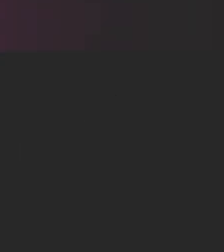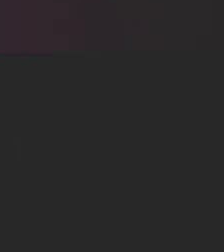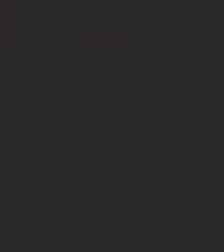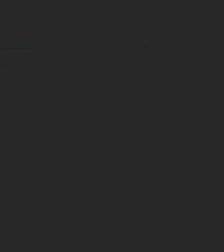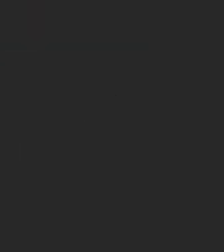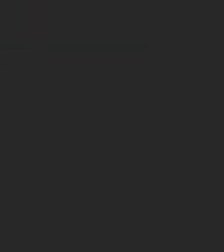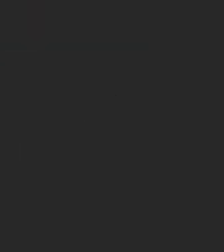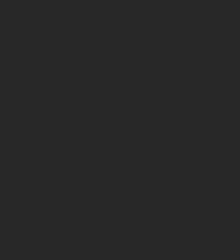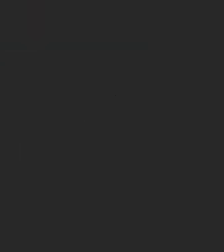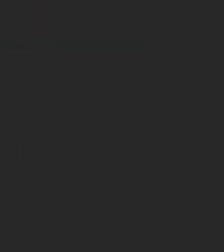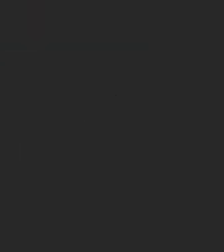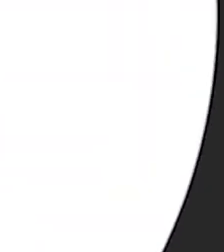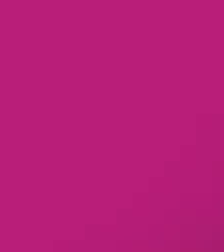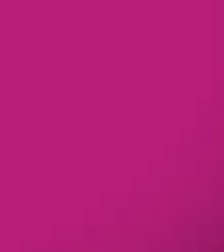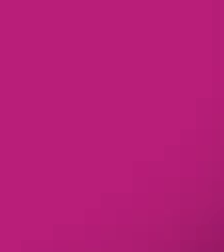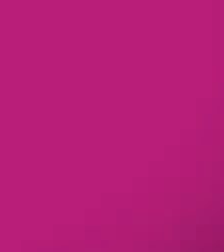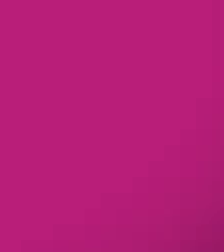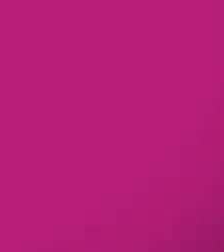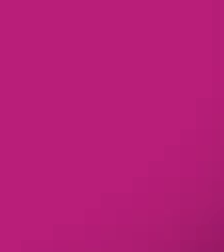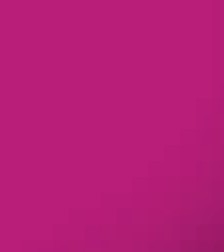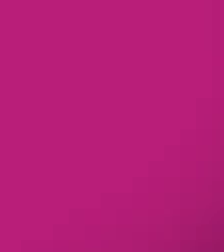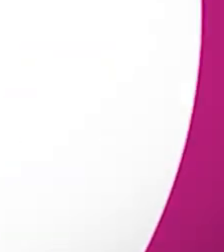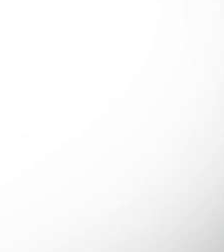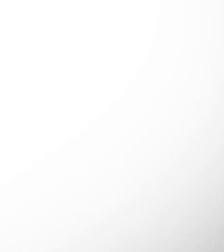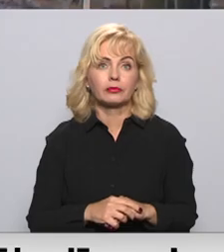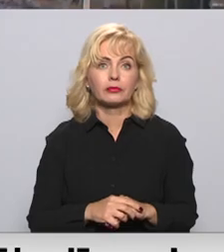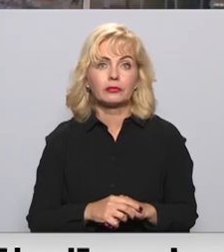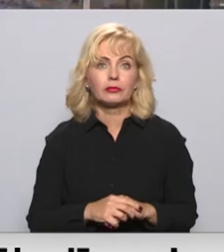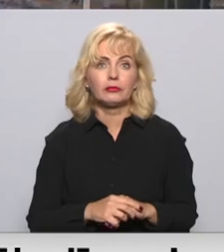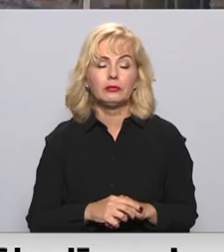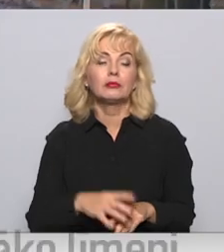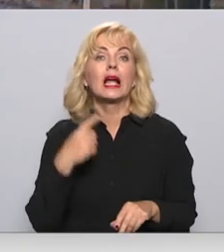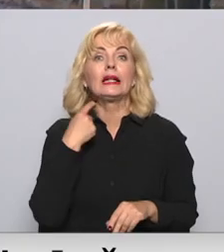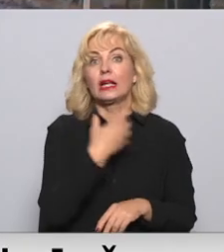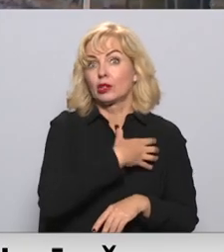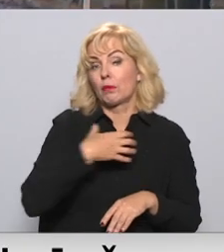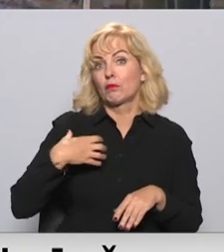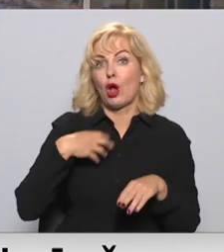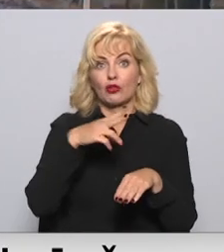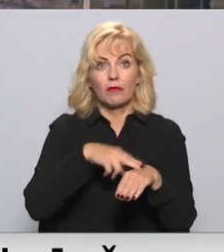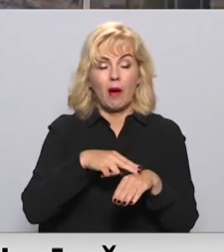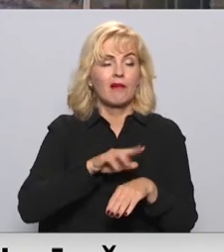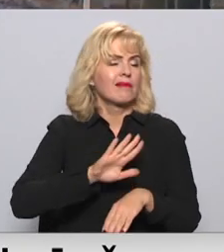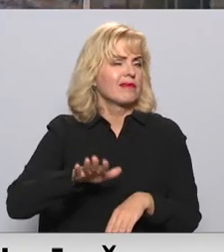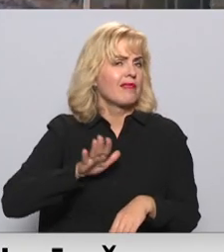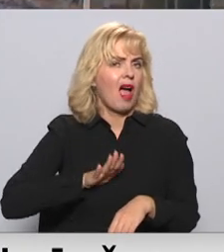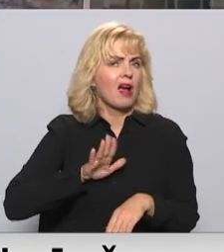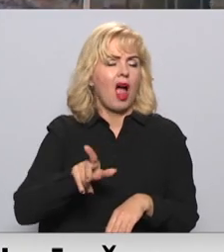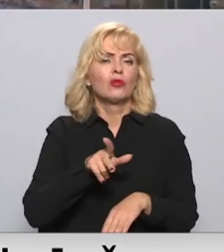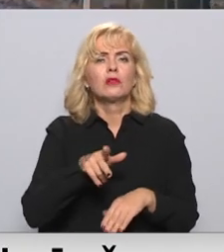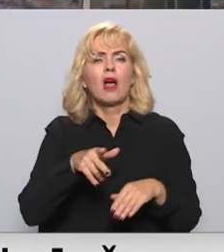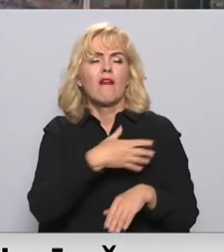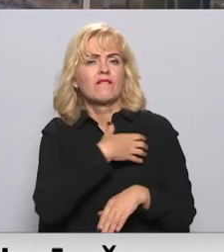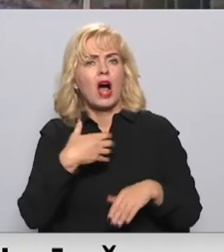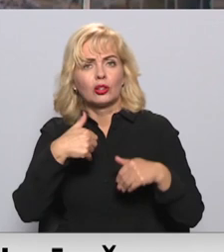Re, visi ēters ir te! Rīgas pašvaldības policija, negaidot valdības lēmumus,